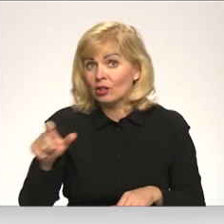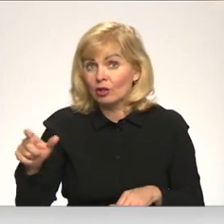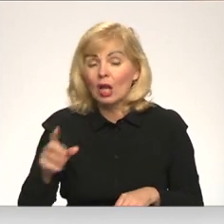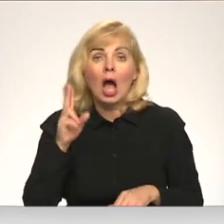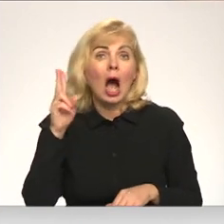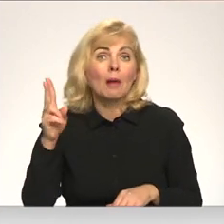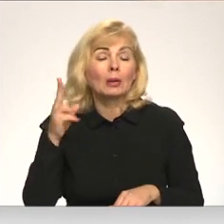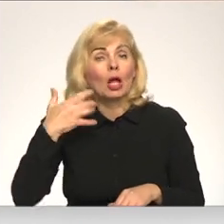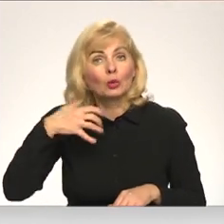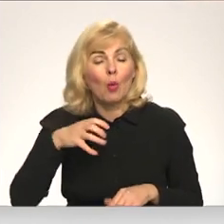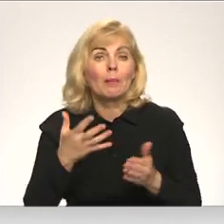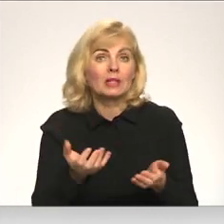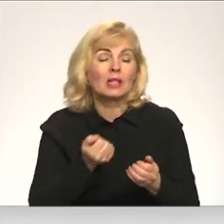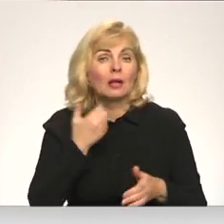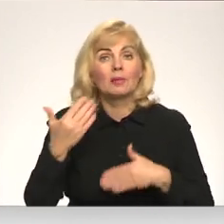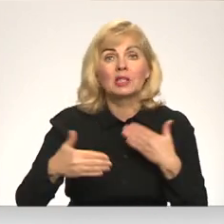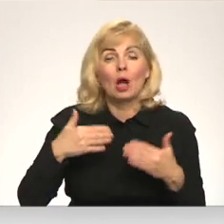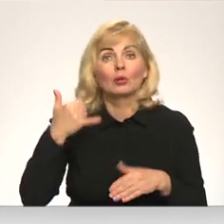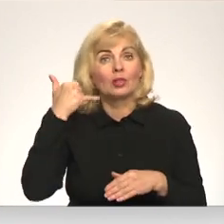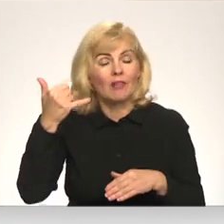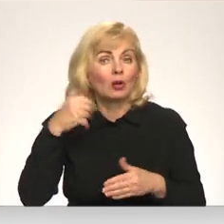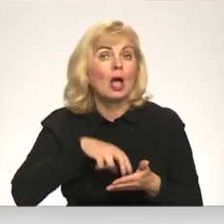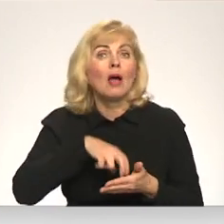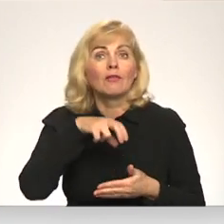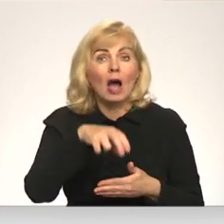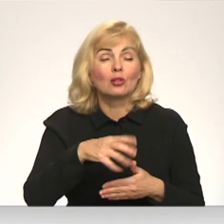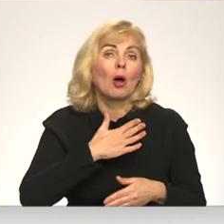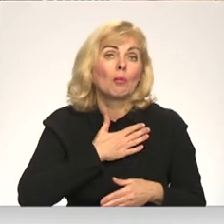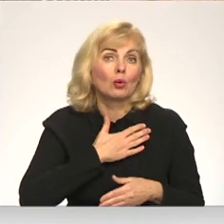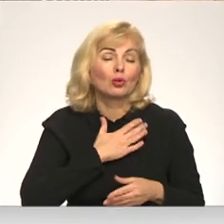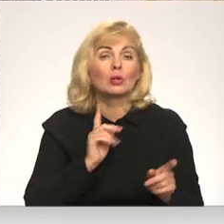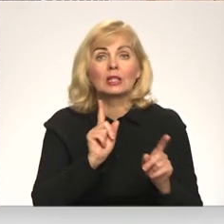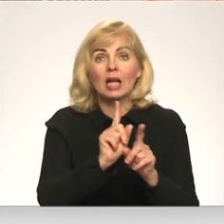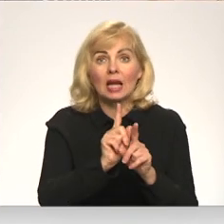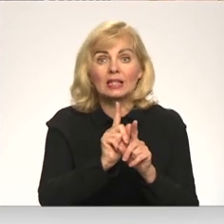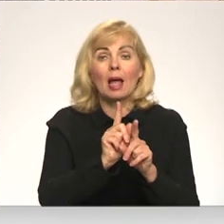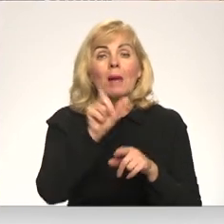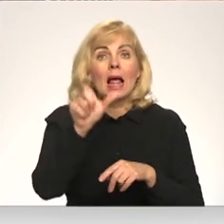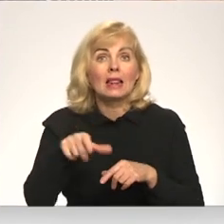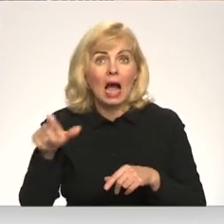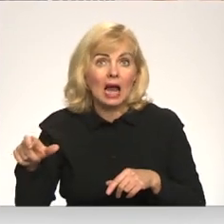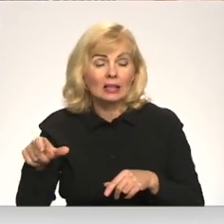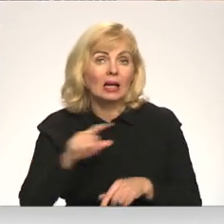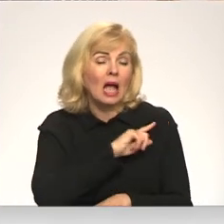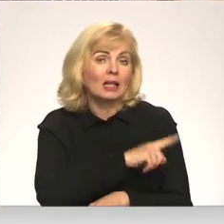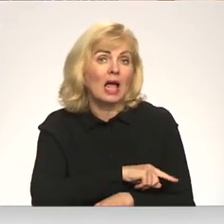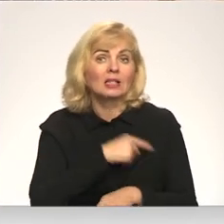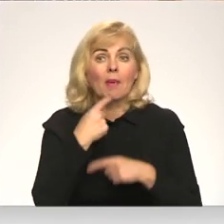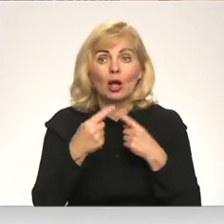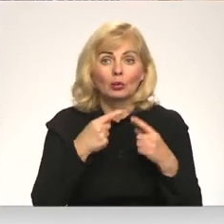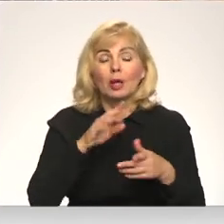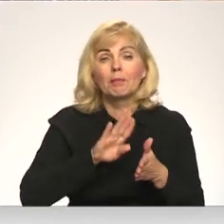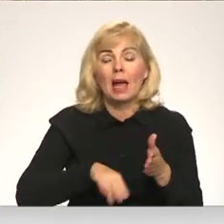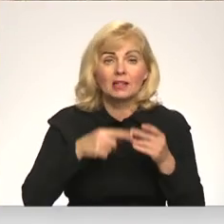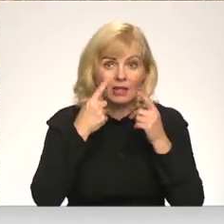apliecina domē, ka saņēmta satraukta zvāna un vēstules. Arī mūsu sastatīja laidnieki par to vēl nespēja runāt bez asarām